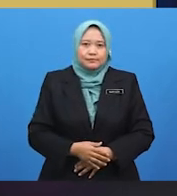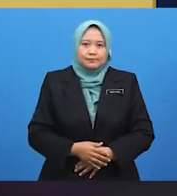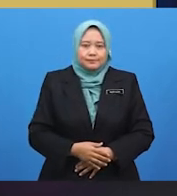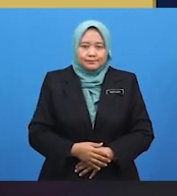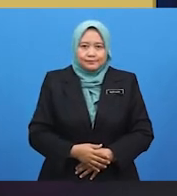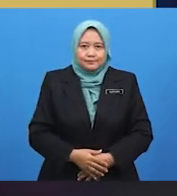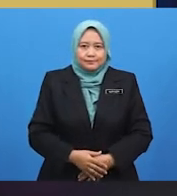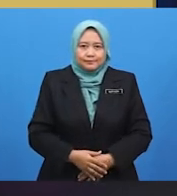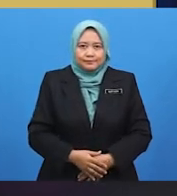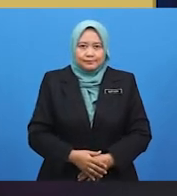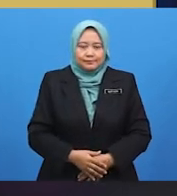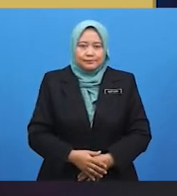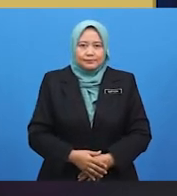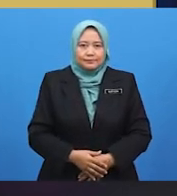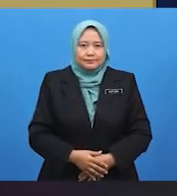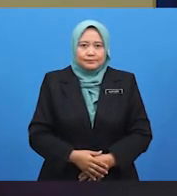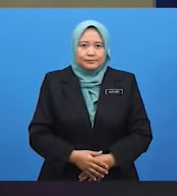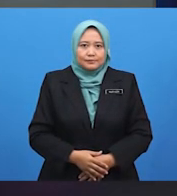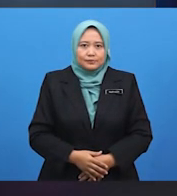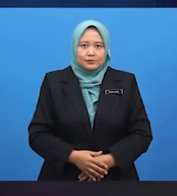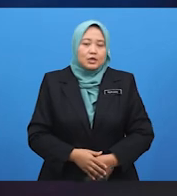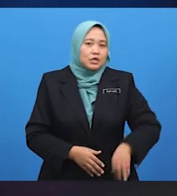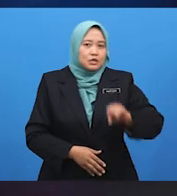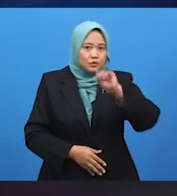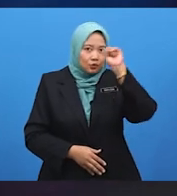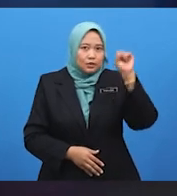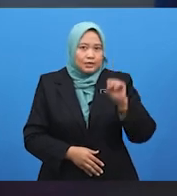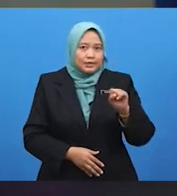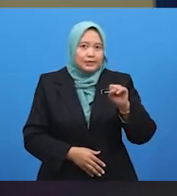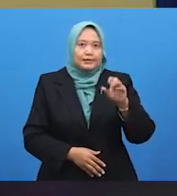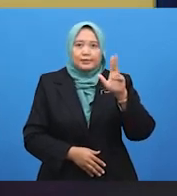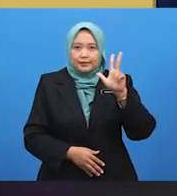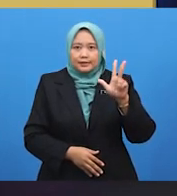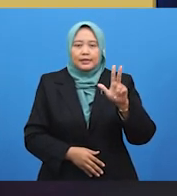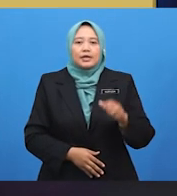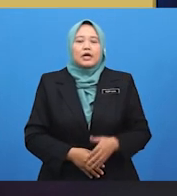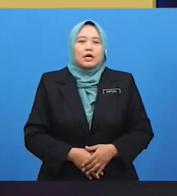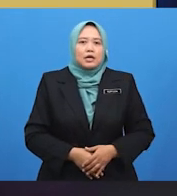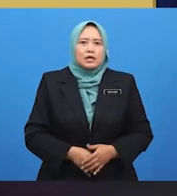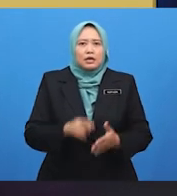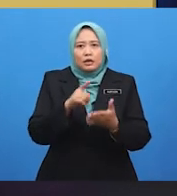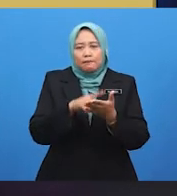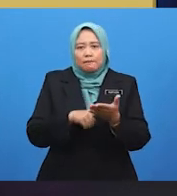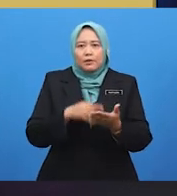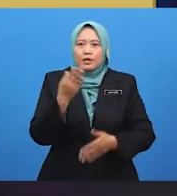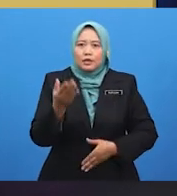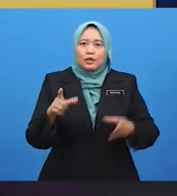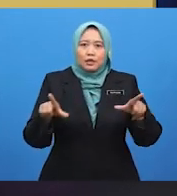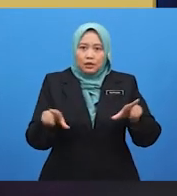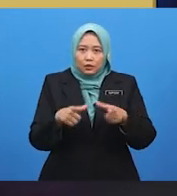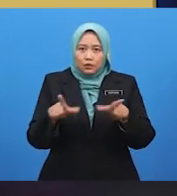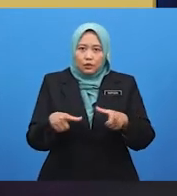menghubungi bomba. Soalan tiga. Apakah yang akan kamu melakukan